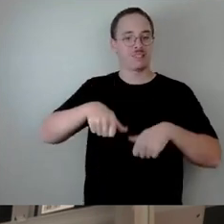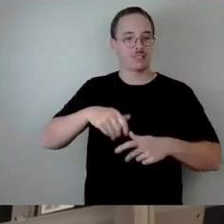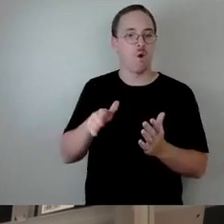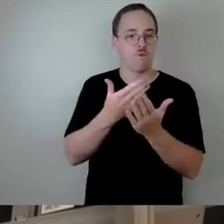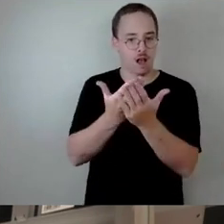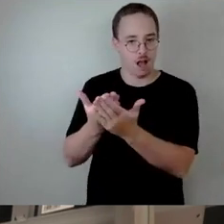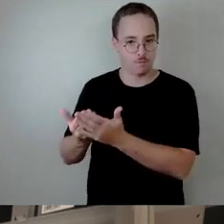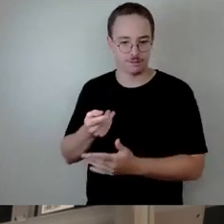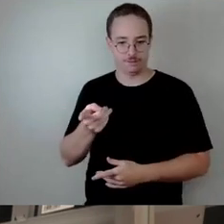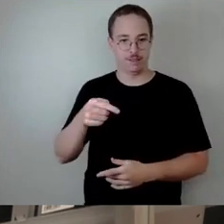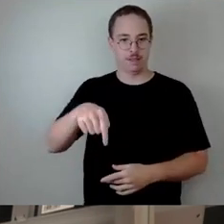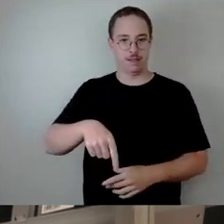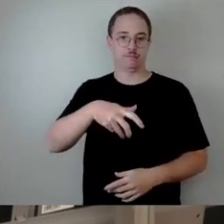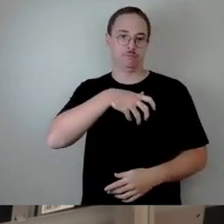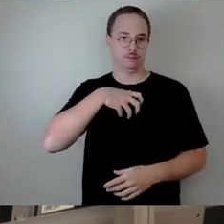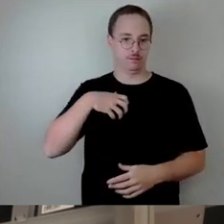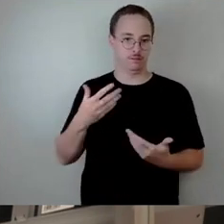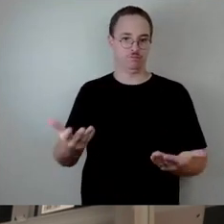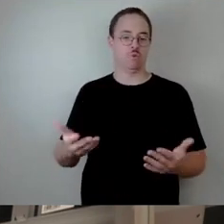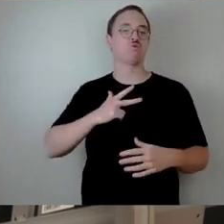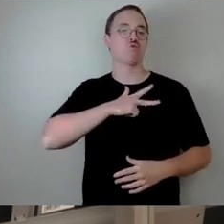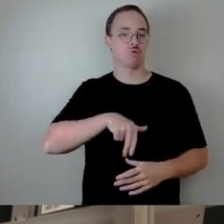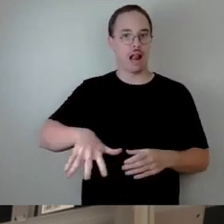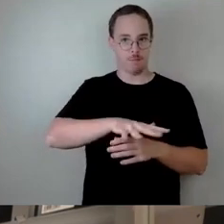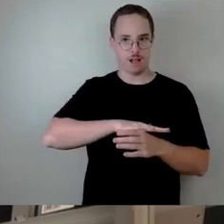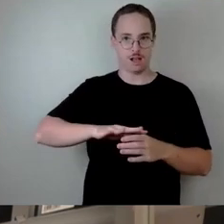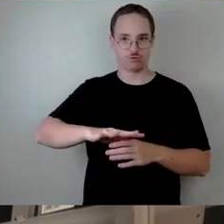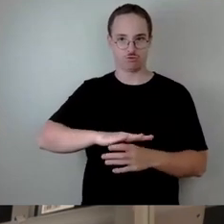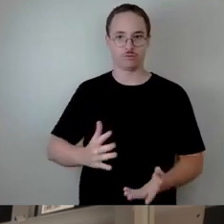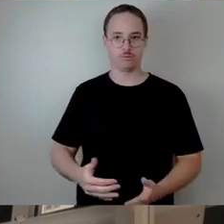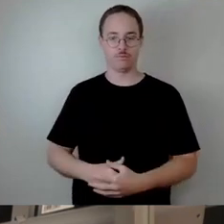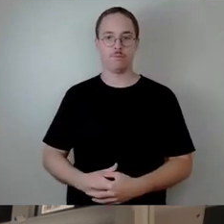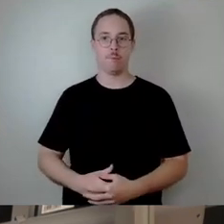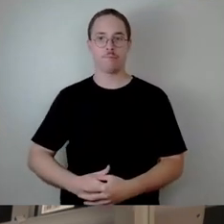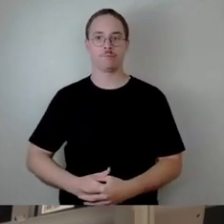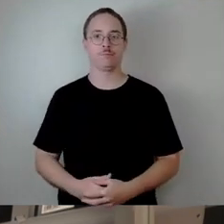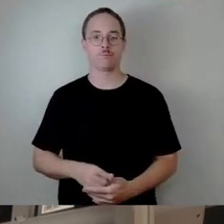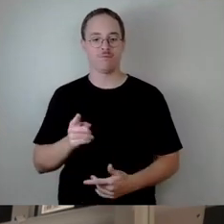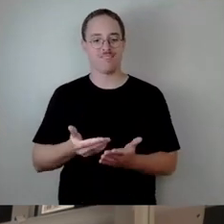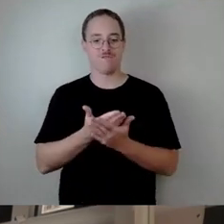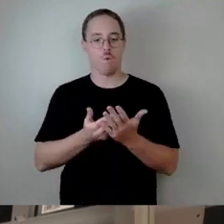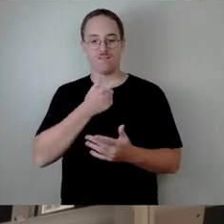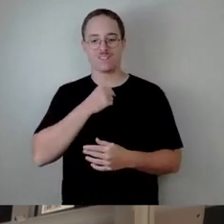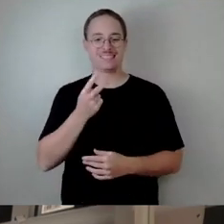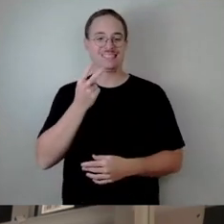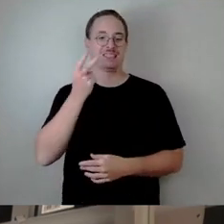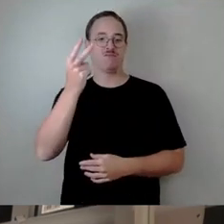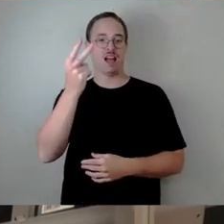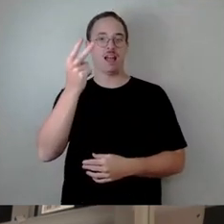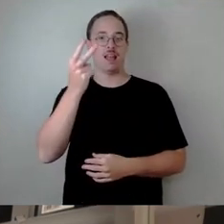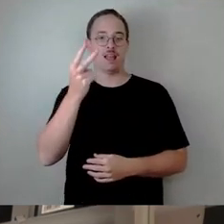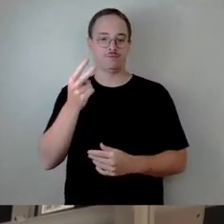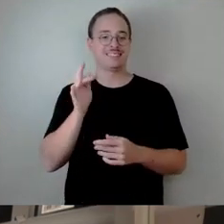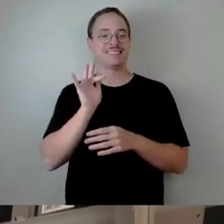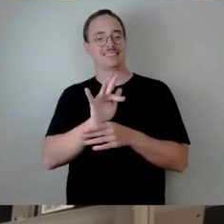Landeshauptstadt Dresden im sozialen Bereich. Und ich möchte an der Vorlage nochmal zwei ganz klare und deutliche Kritikpunkte äußern.